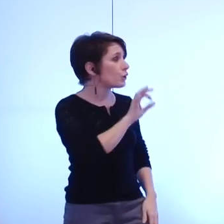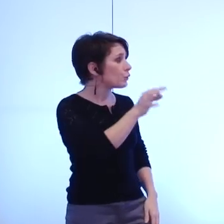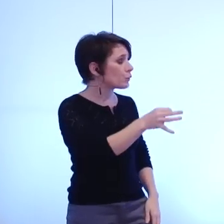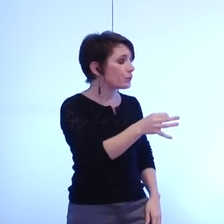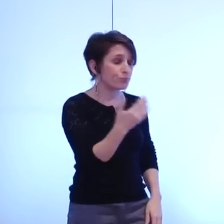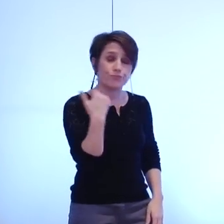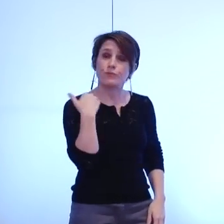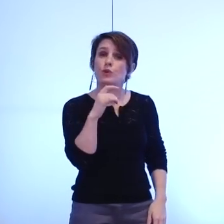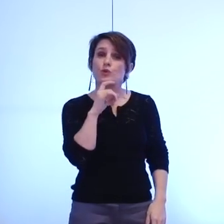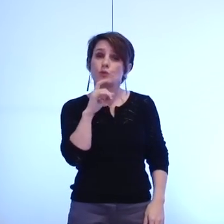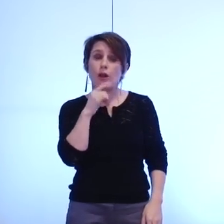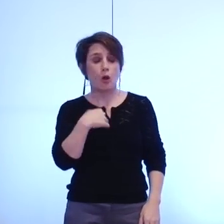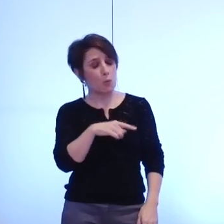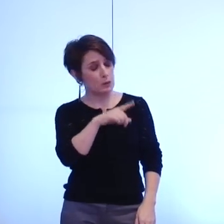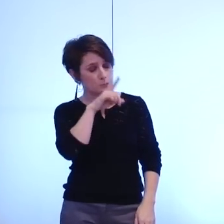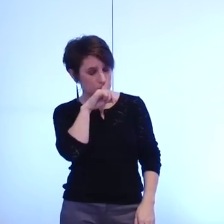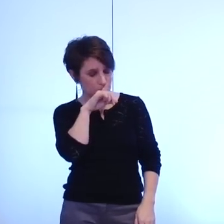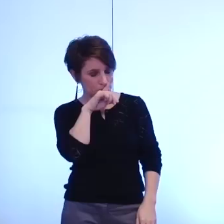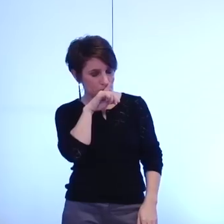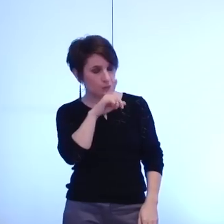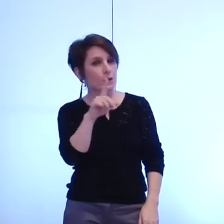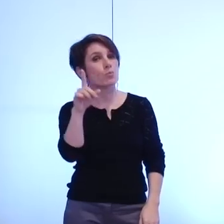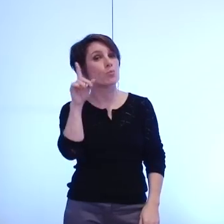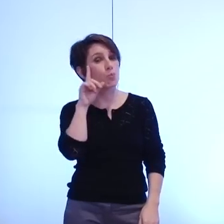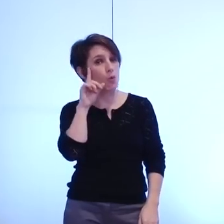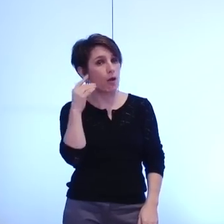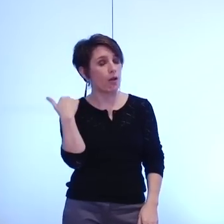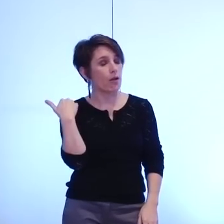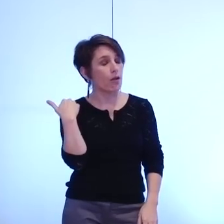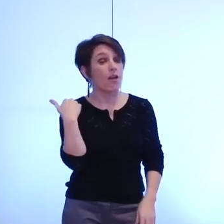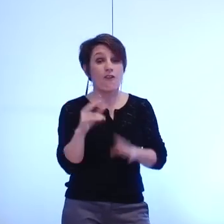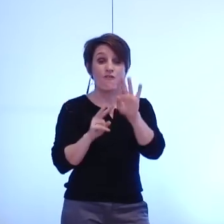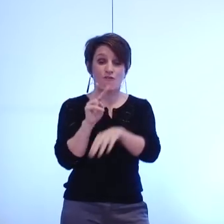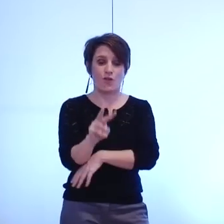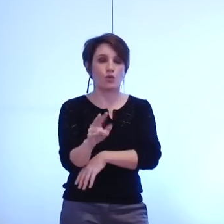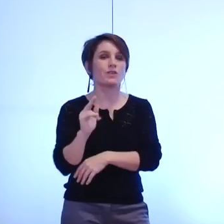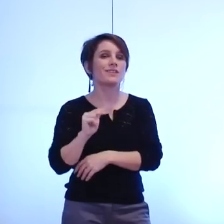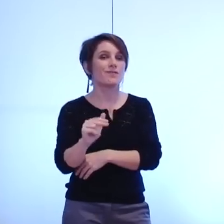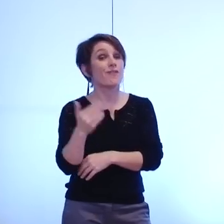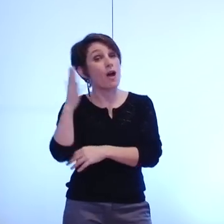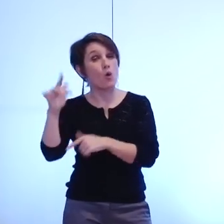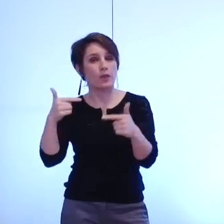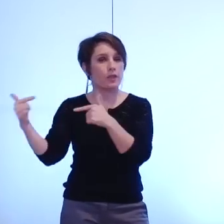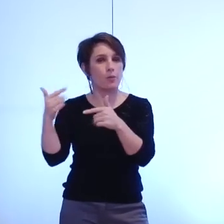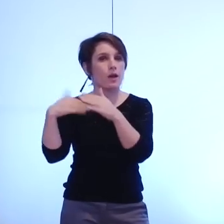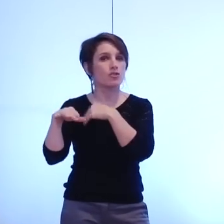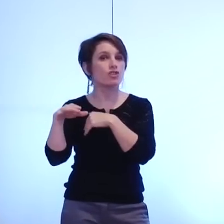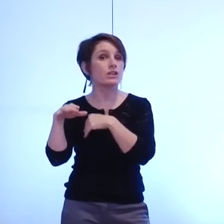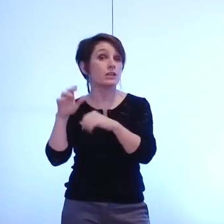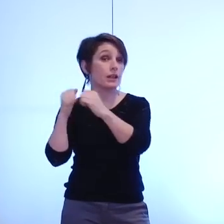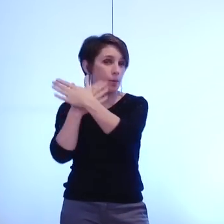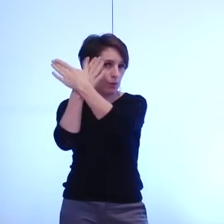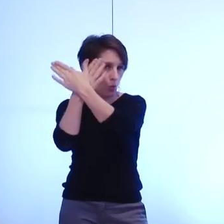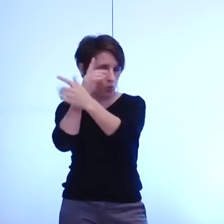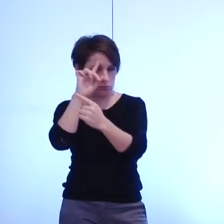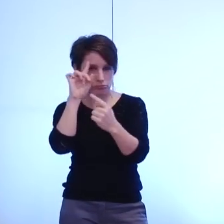nous aurons l'occasion vendredi d'avoir un autre débat à la métro sur la